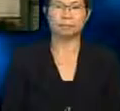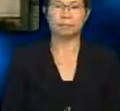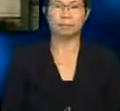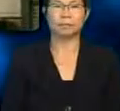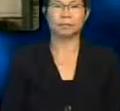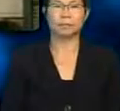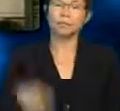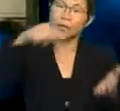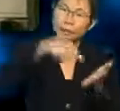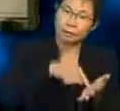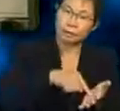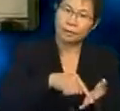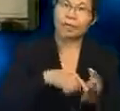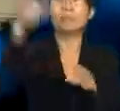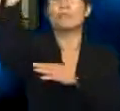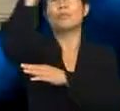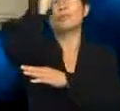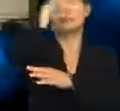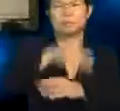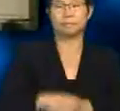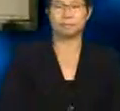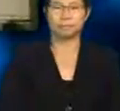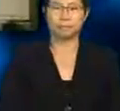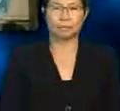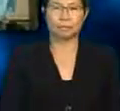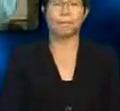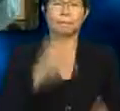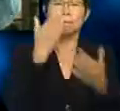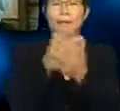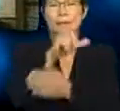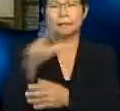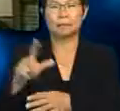Ini? Bulan! Baiklah!